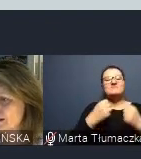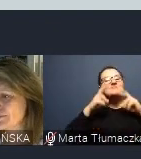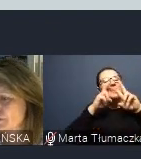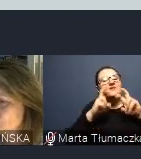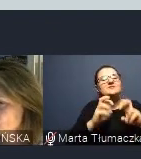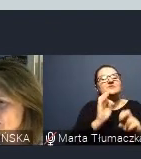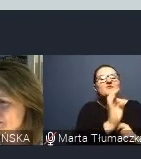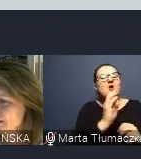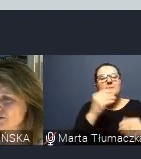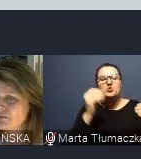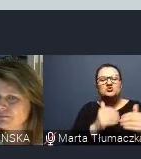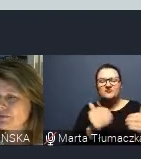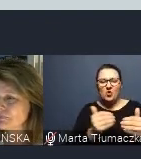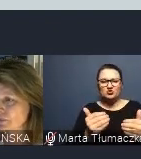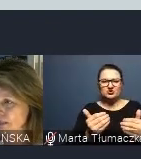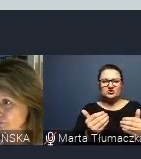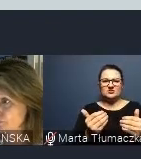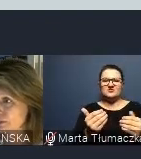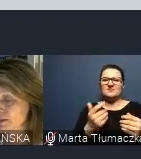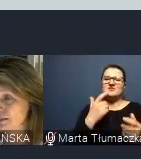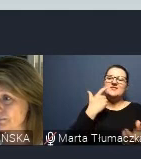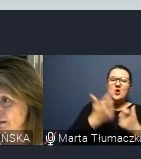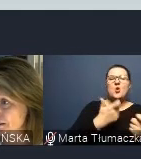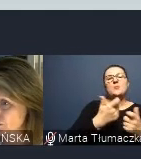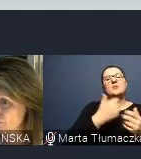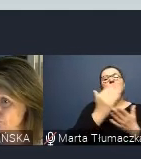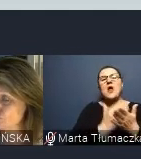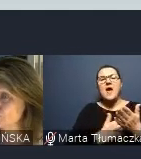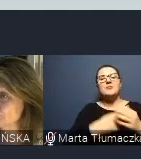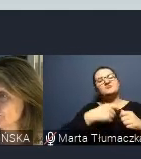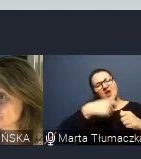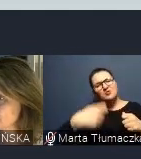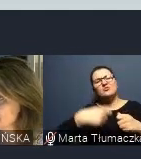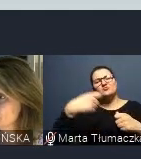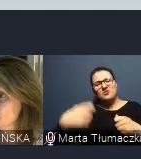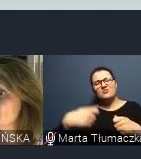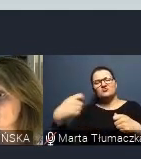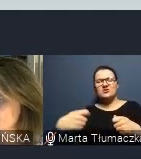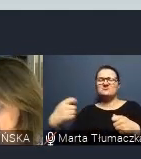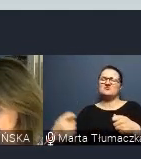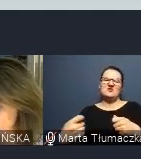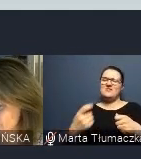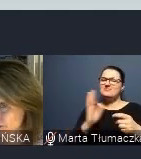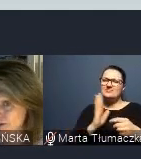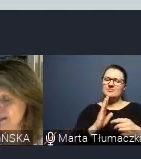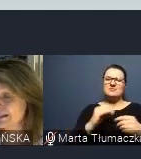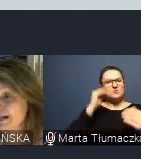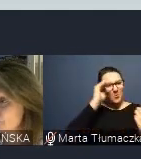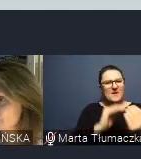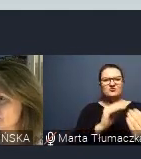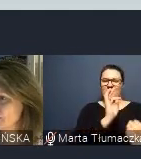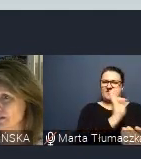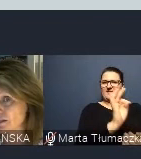żeby nie przedłużać tych programów, które z dzieckiem realizujemy, że muszą być te programy dostosowane do niego.